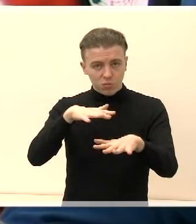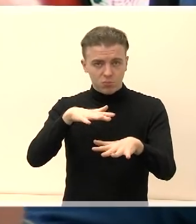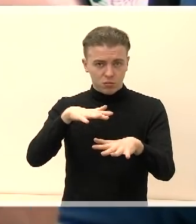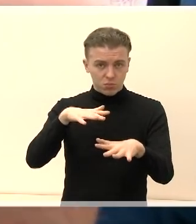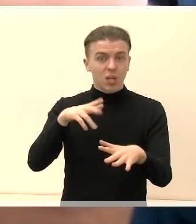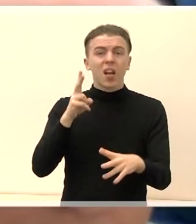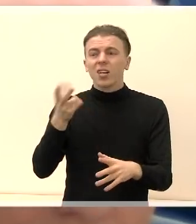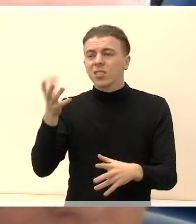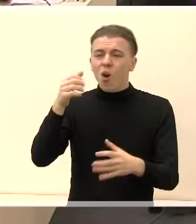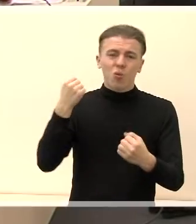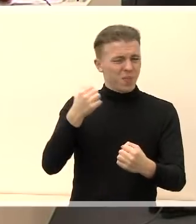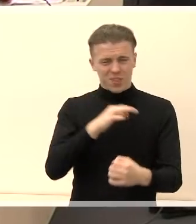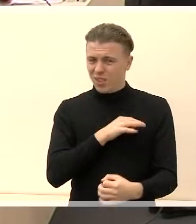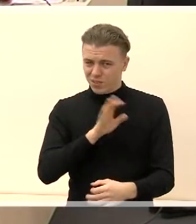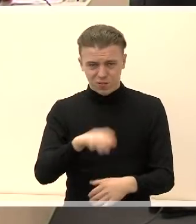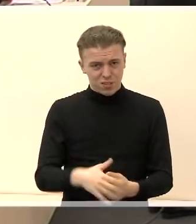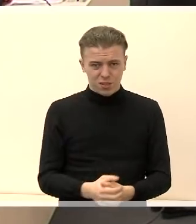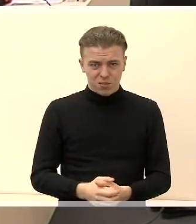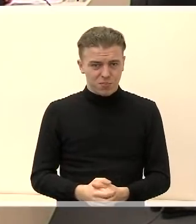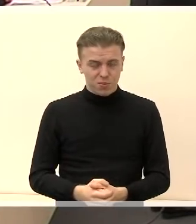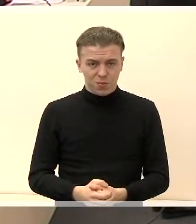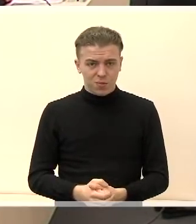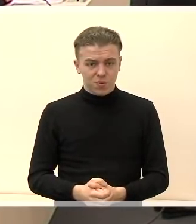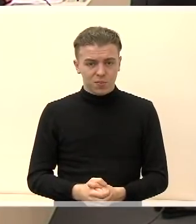daugumą ir kas bus mero. Dėkui. Metas Ražinskas.